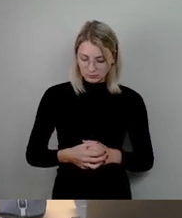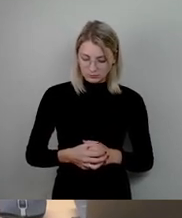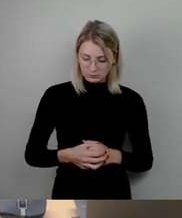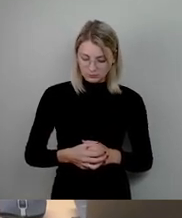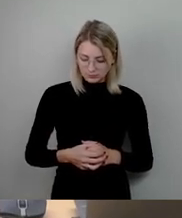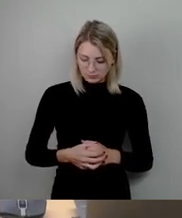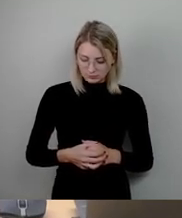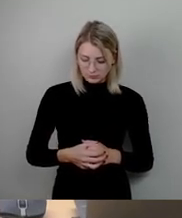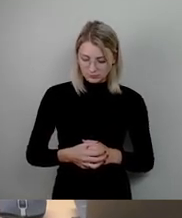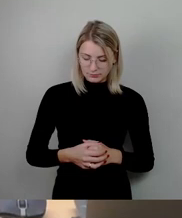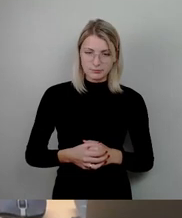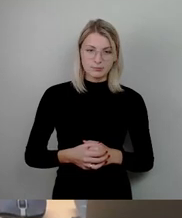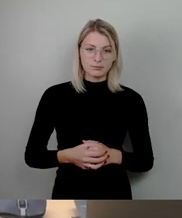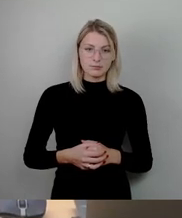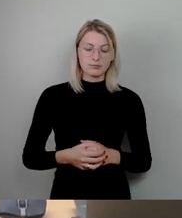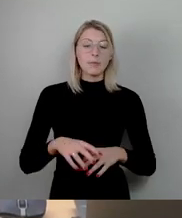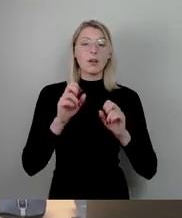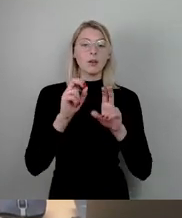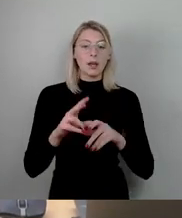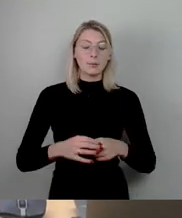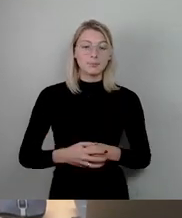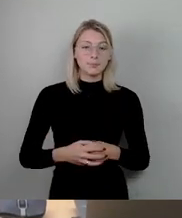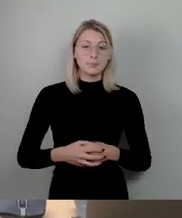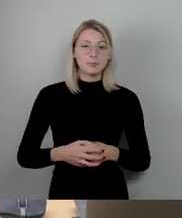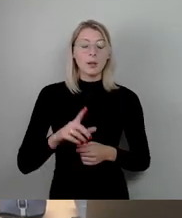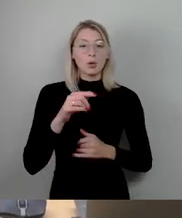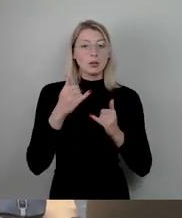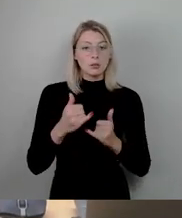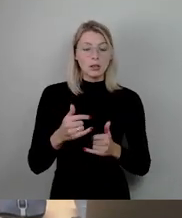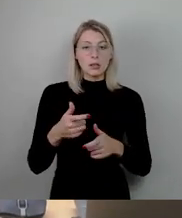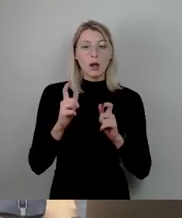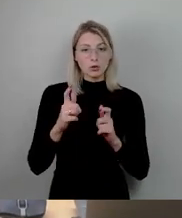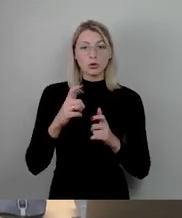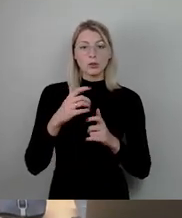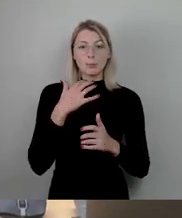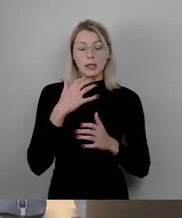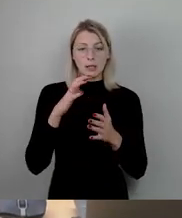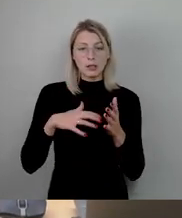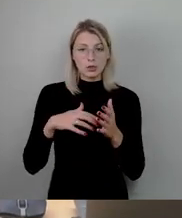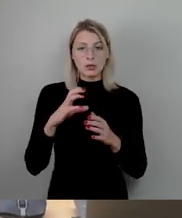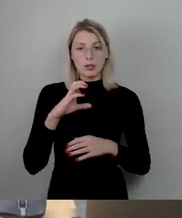Okay, wollen wir uns erstmal um den Ausschussbericht CDU-Antrag kümmern. Wer dem